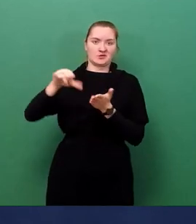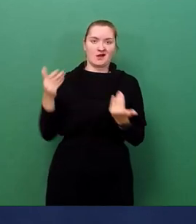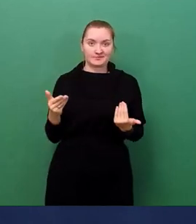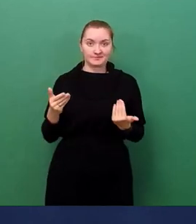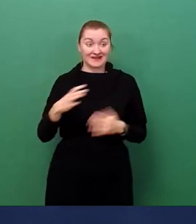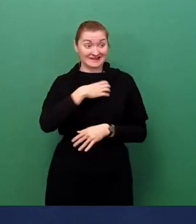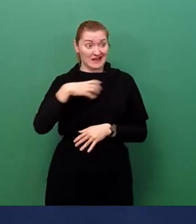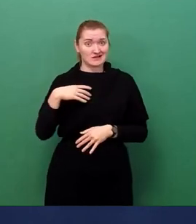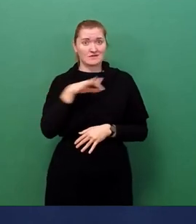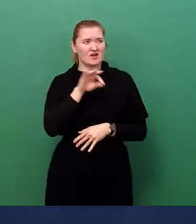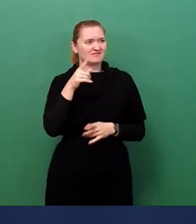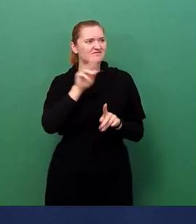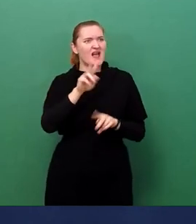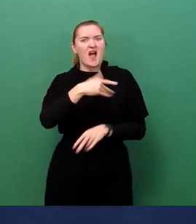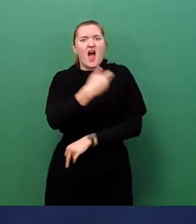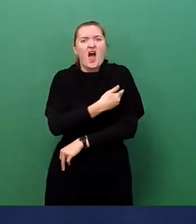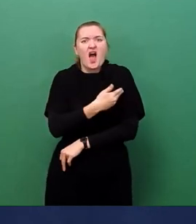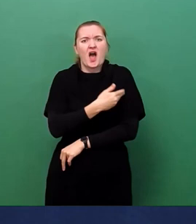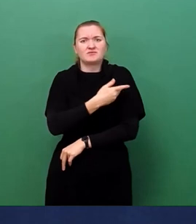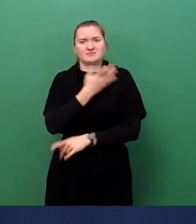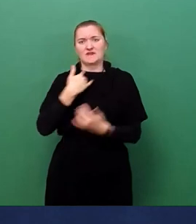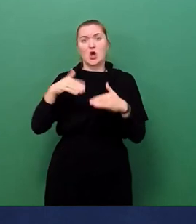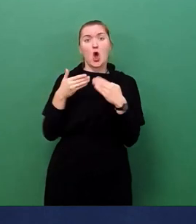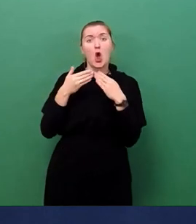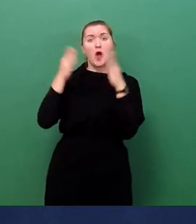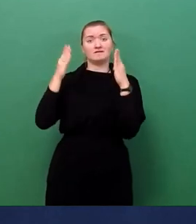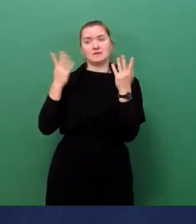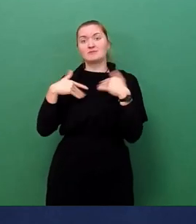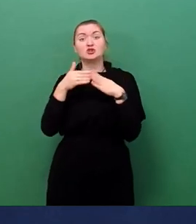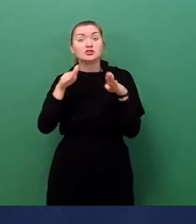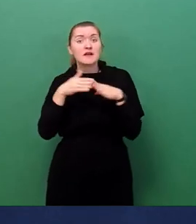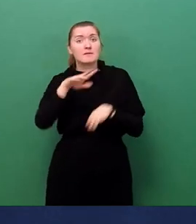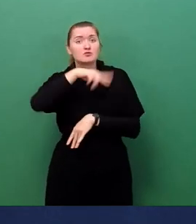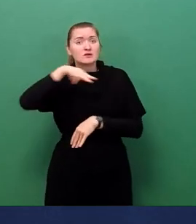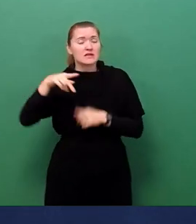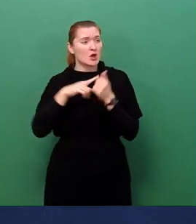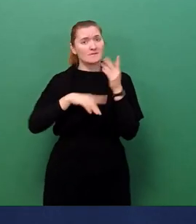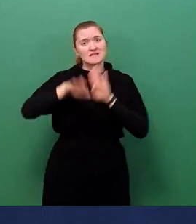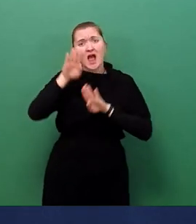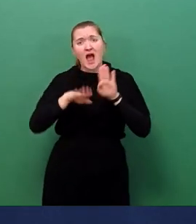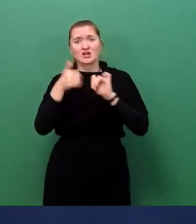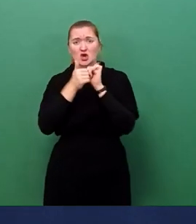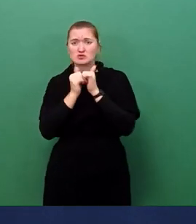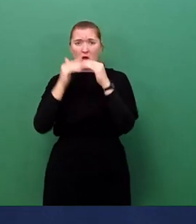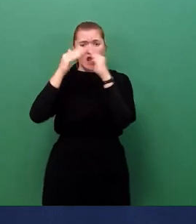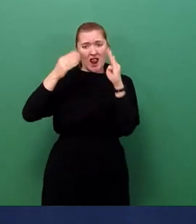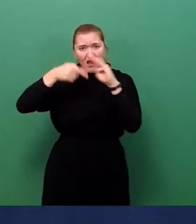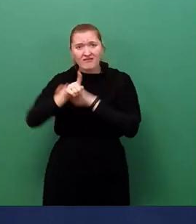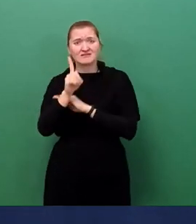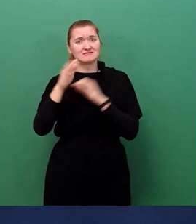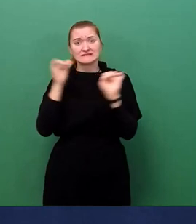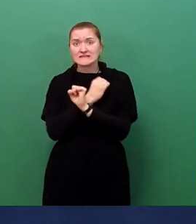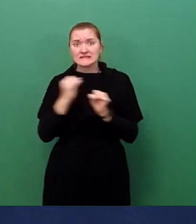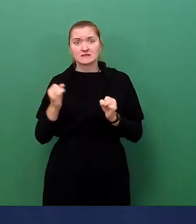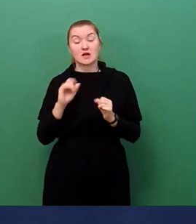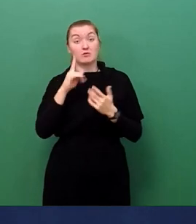ärmere Menschen, der Zugang zu öffentlichen Einrichtungen wie Schwimmbädern, wie Museen, Theater, Theater und Sportstätten erschwert. Aber es gibt selbst Probleme für